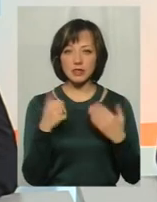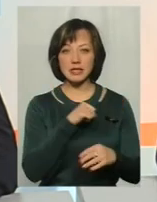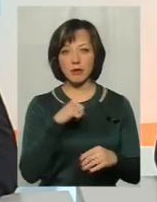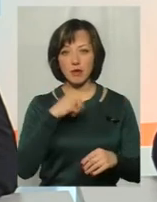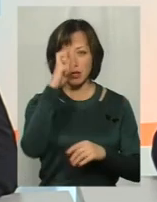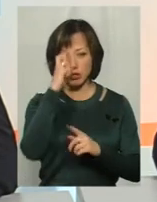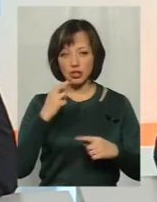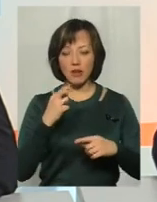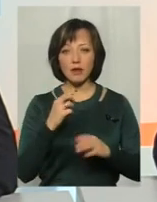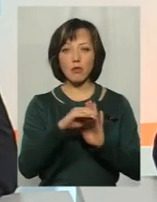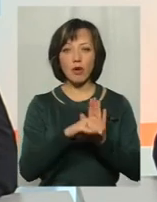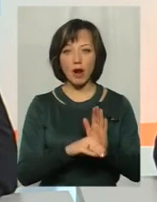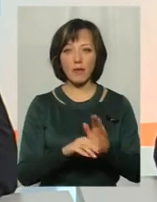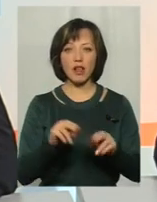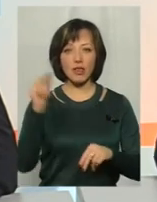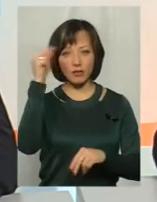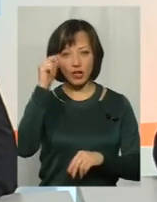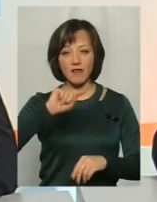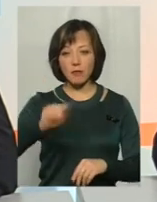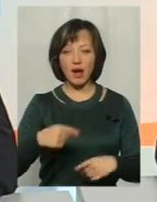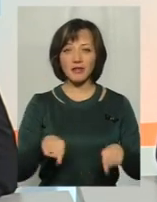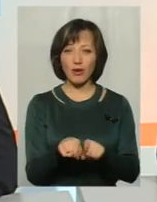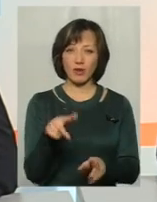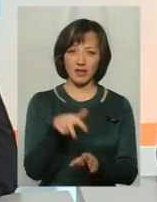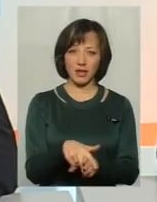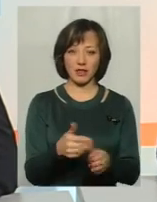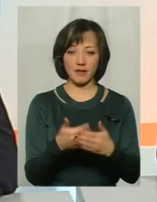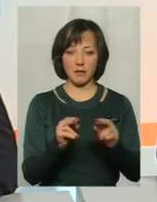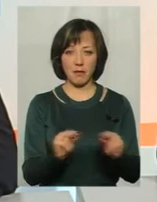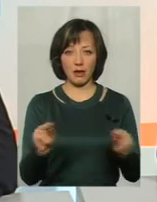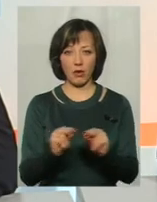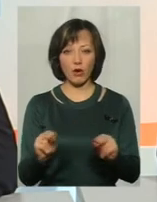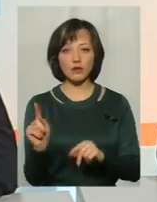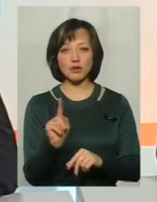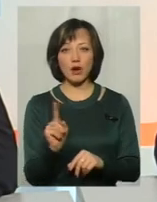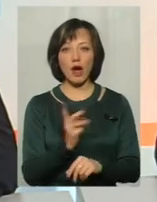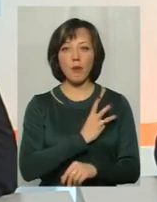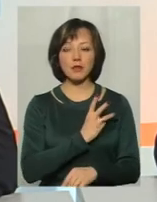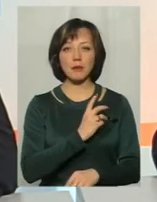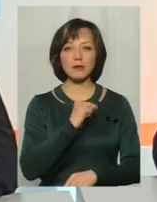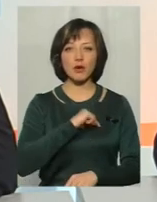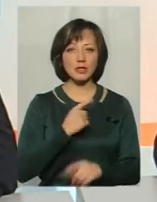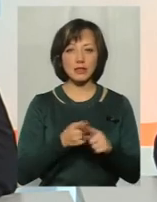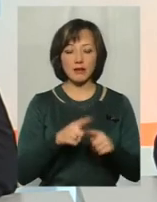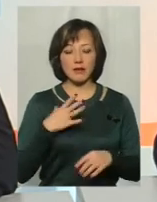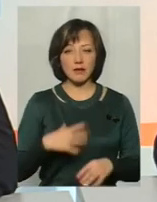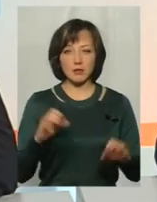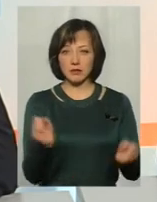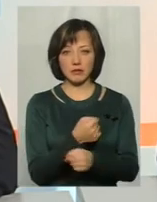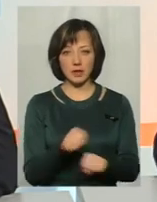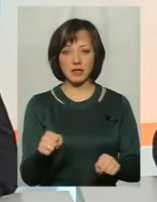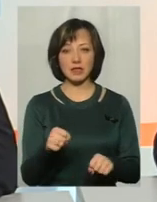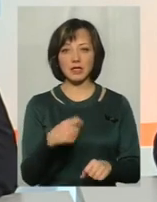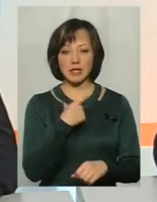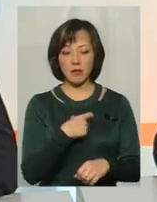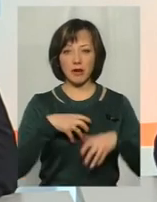державна програма навчальна, вимагає такого навантаження самих педагогів. Те, що вони емоційно і психологічно це не можуть витримати, вони